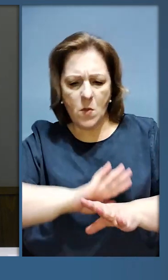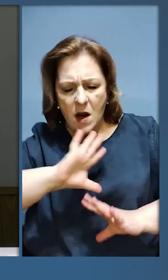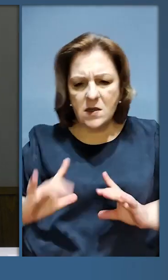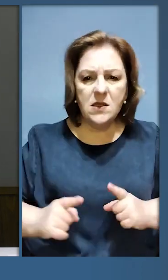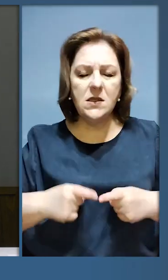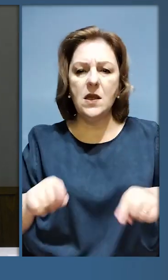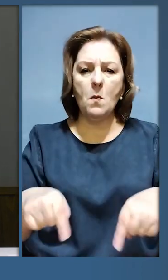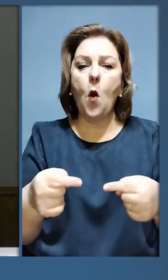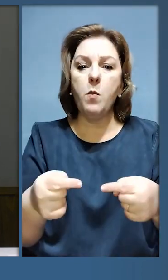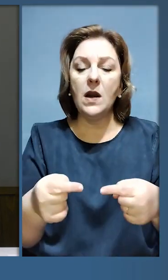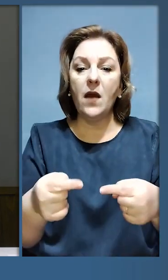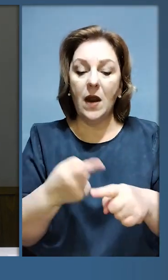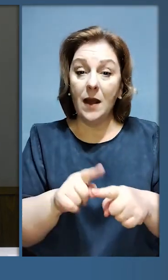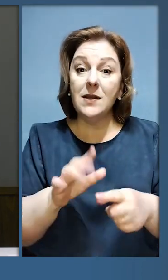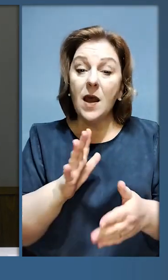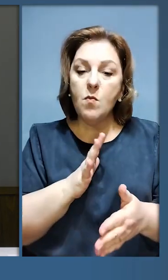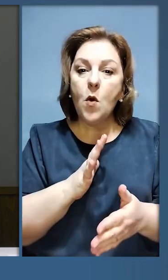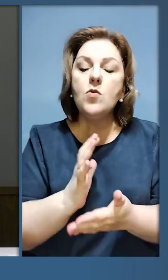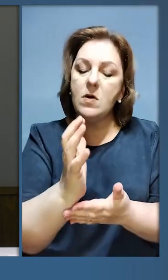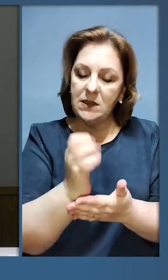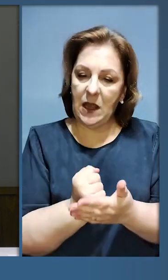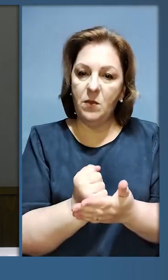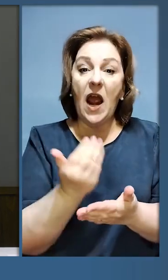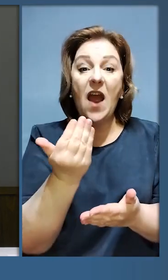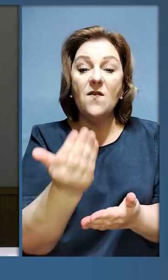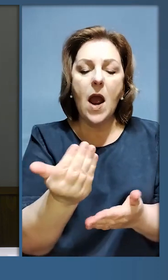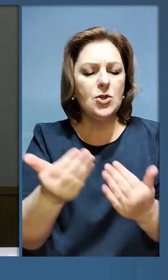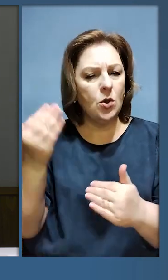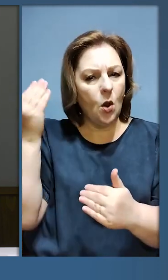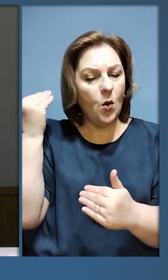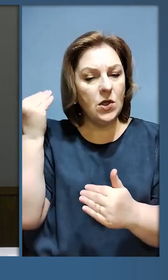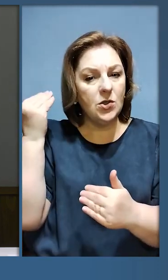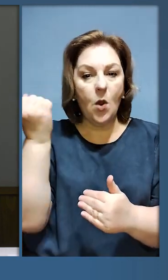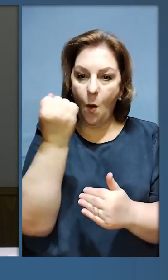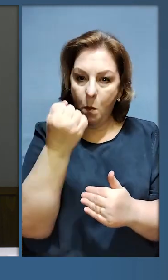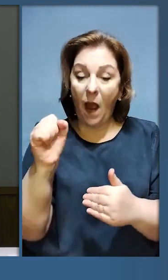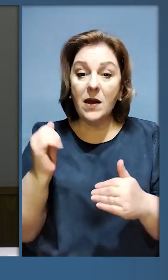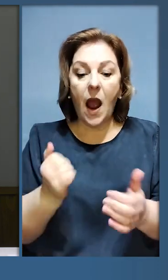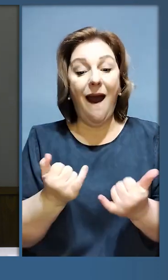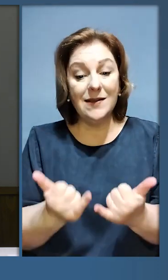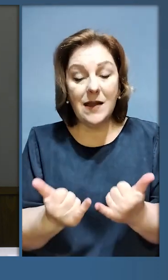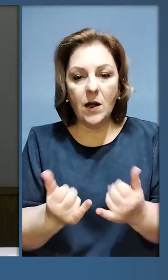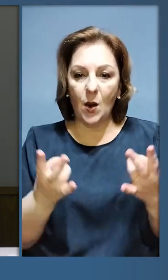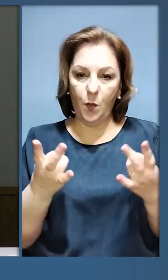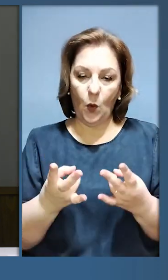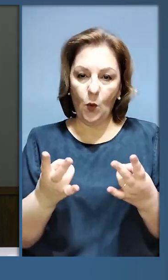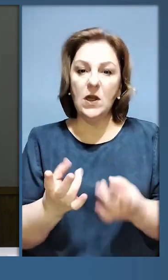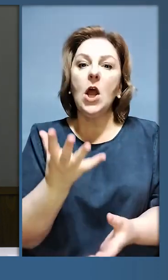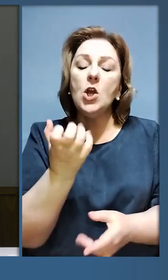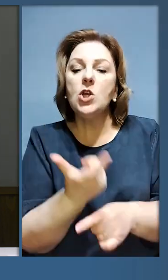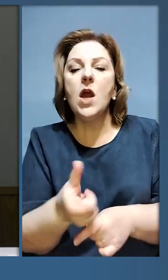повністю змобілізувались. І це було запорукою вашої тодішньої перемоги.